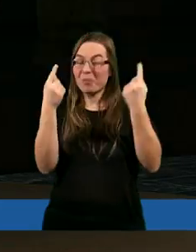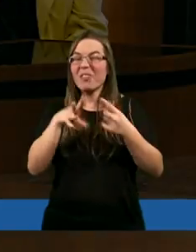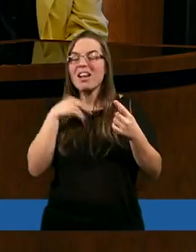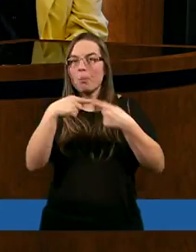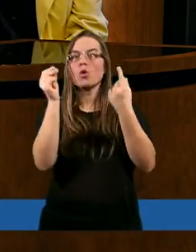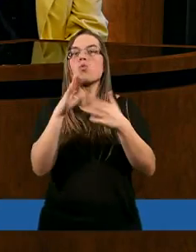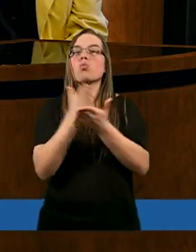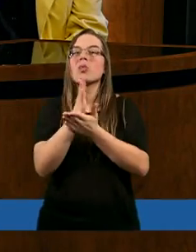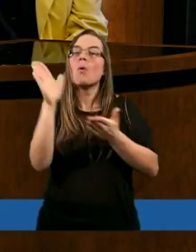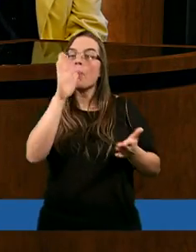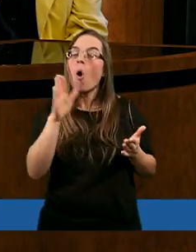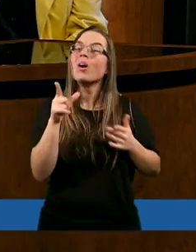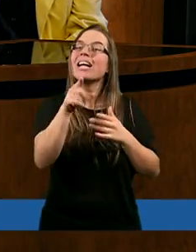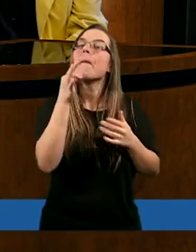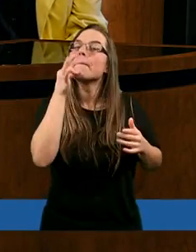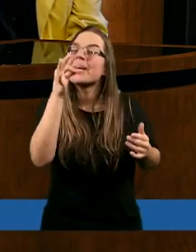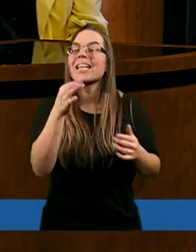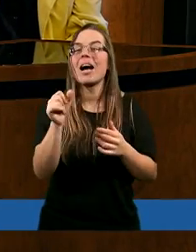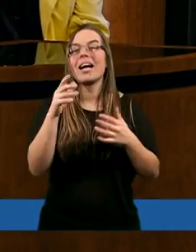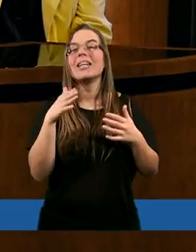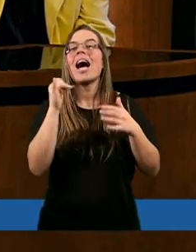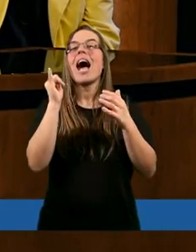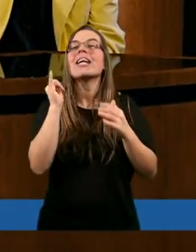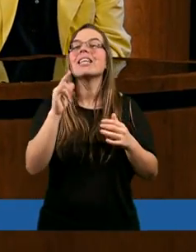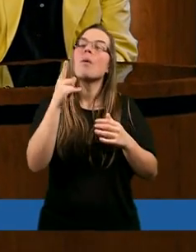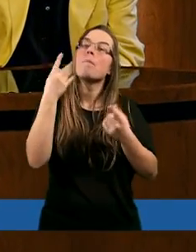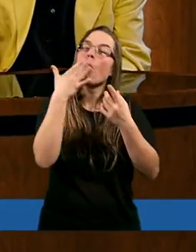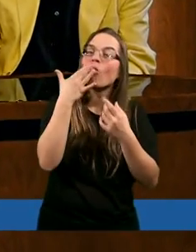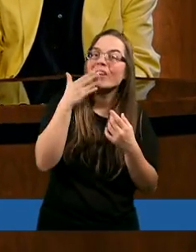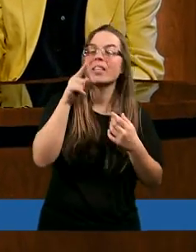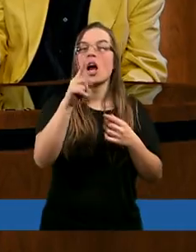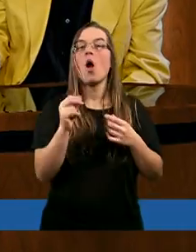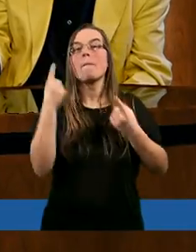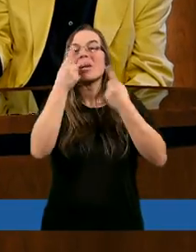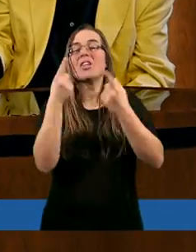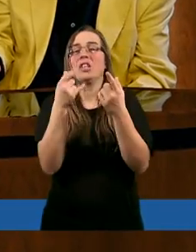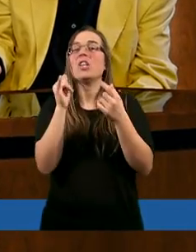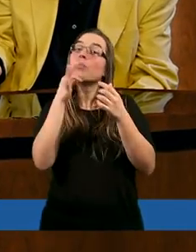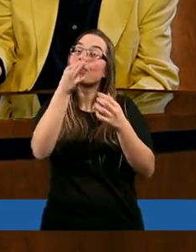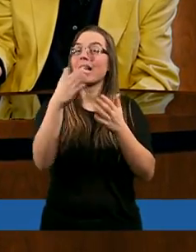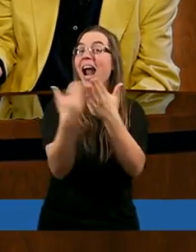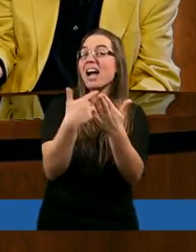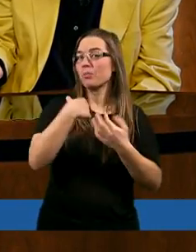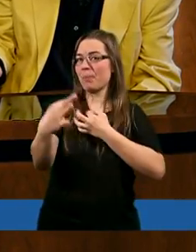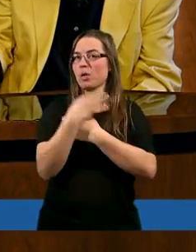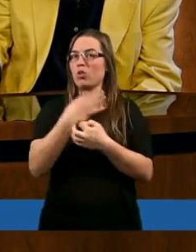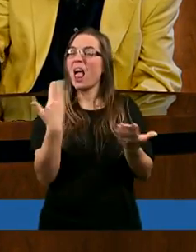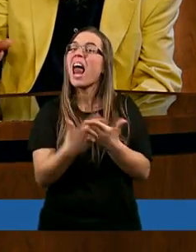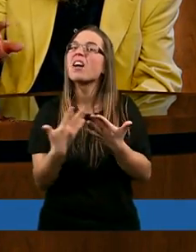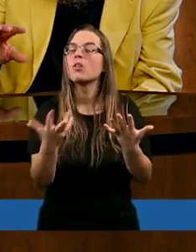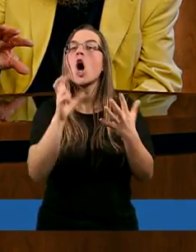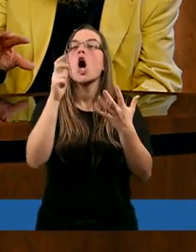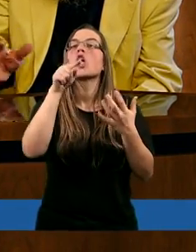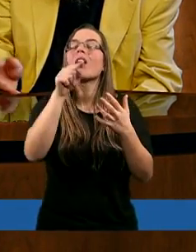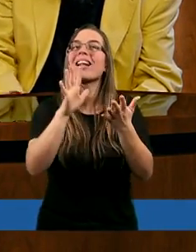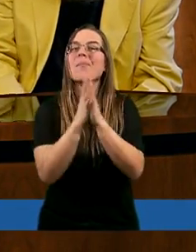to jest bardzo smutne. I mówi tak, raptem głos słyszy. Czemu mnie prześladujesz? I wtedy to